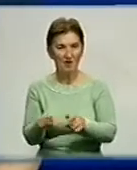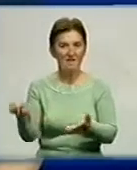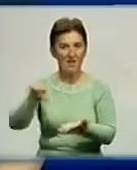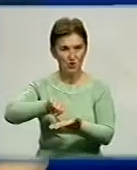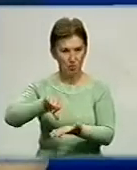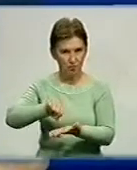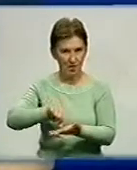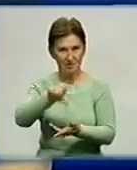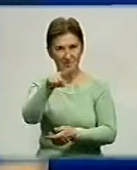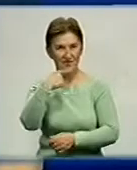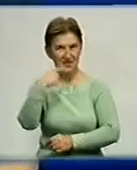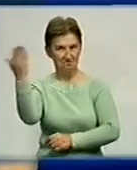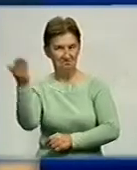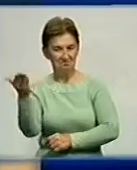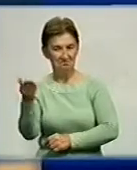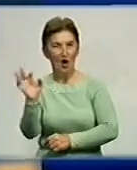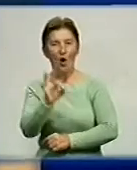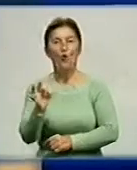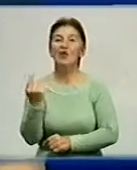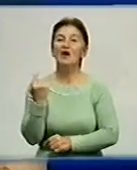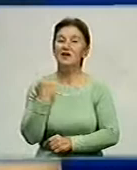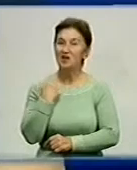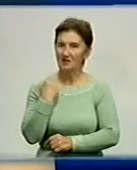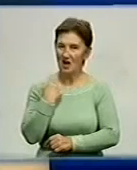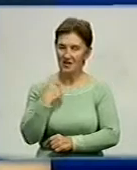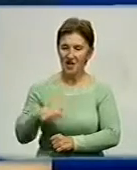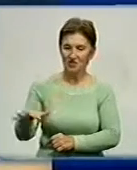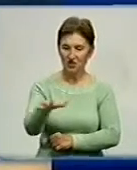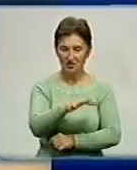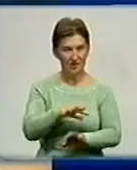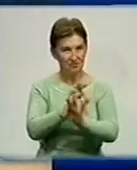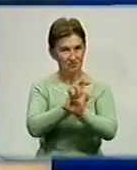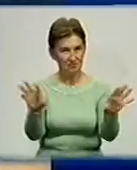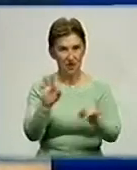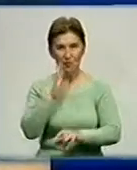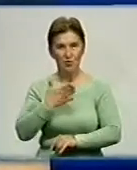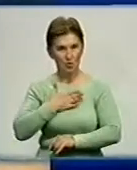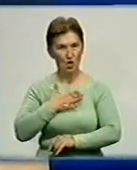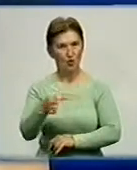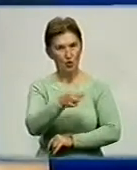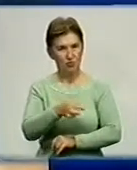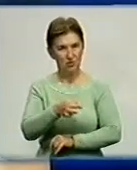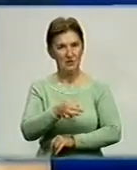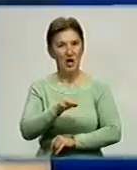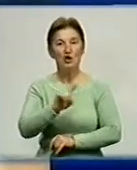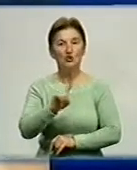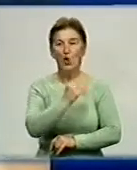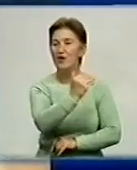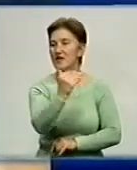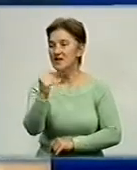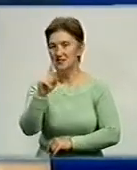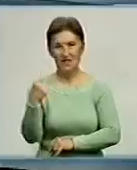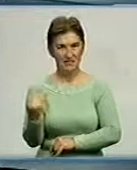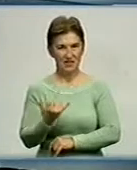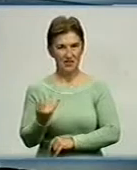Кіровограчину, інформацію доносили до учасників Горому, до Міжнародного співтоварицтва про нашу область. Скажіть, будь ласка, що їх зацікавило в вашій